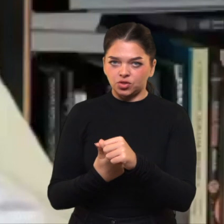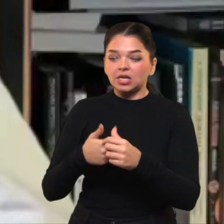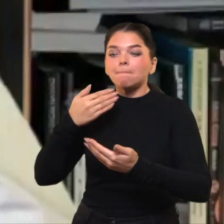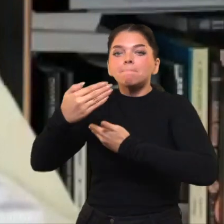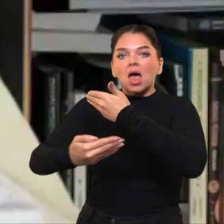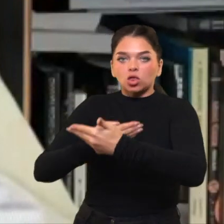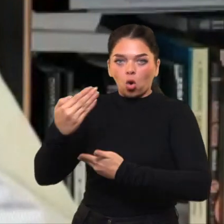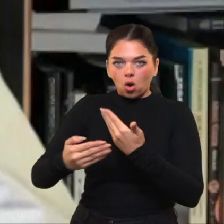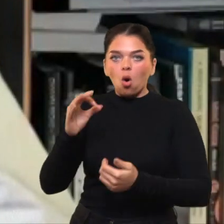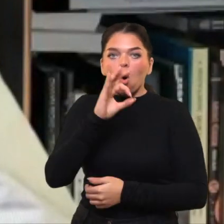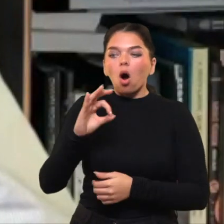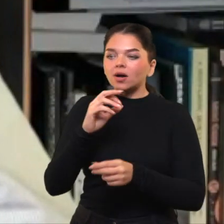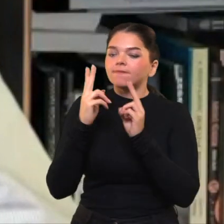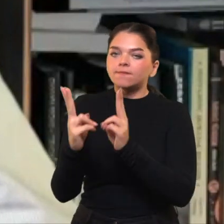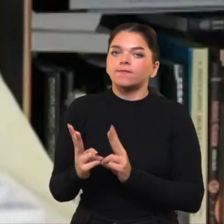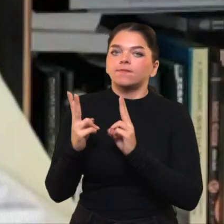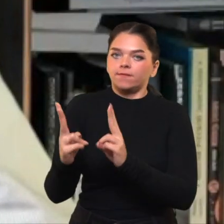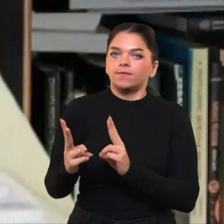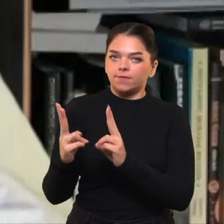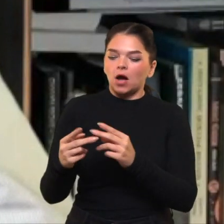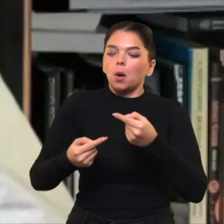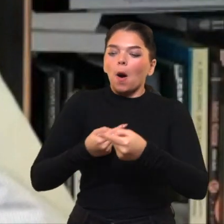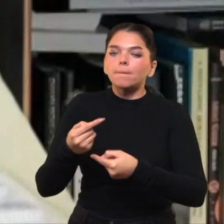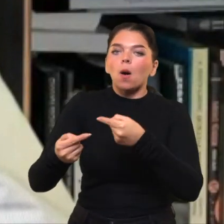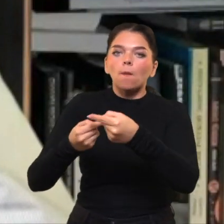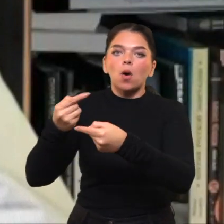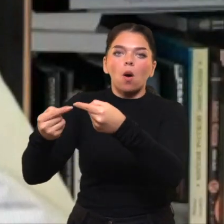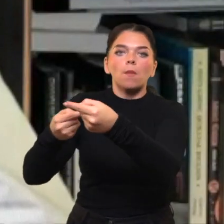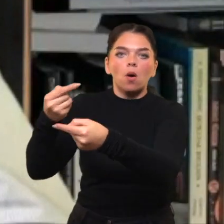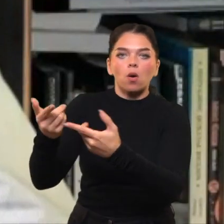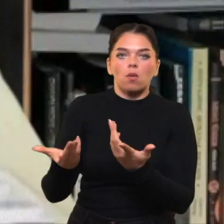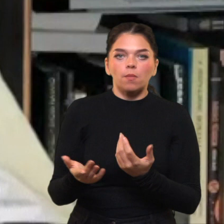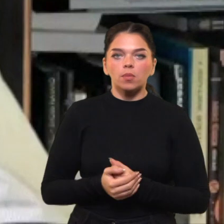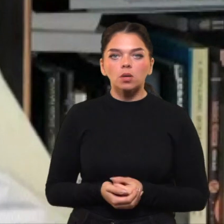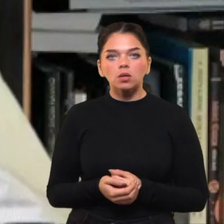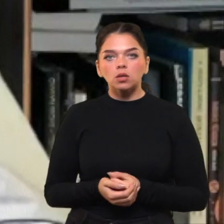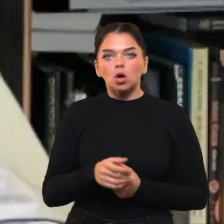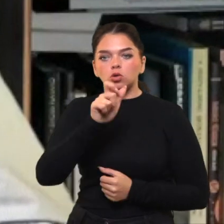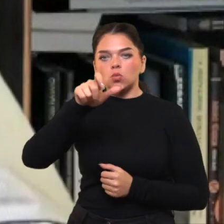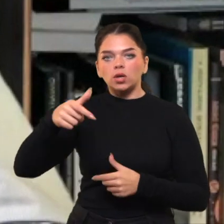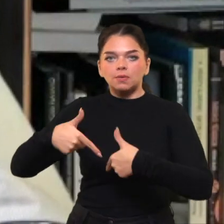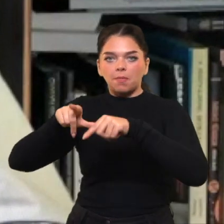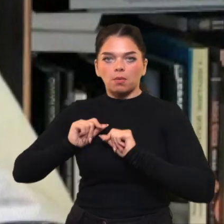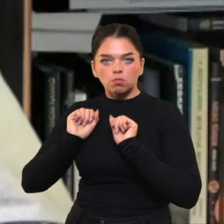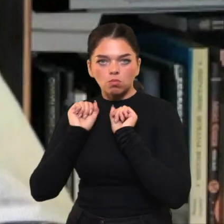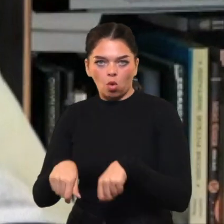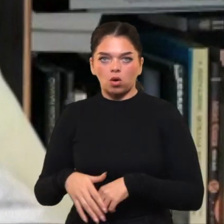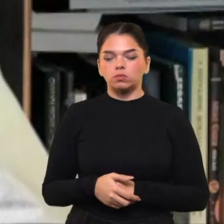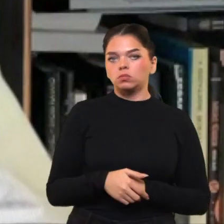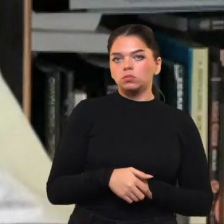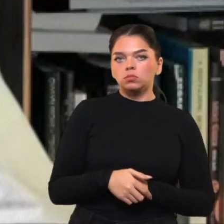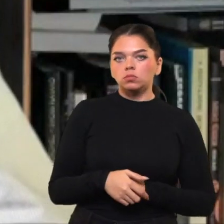kurį lengvai gali būti recipijuota kitų panašių propagandos kleidėjų. Totalitarinių,